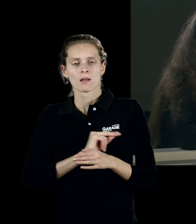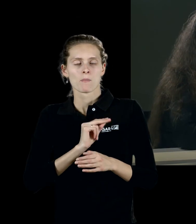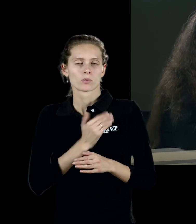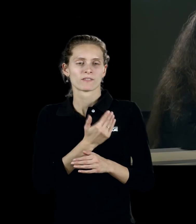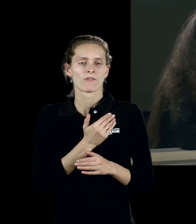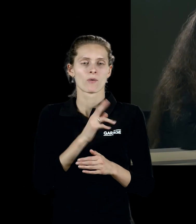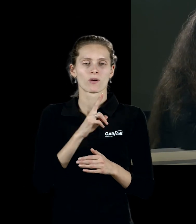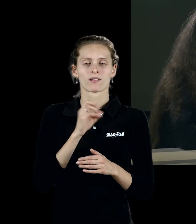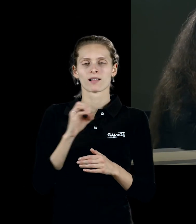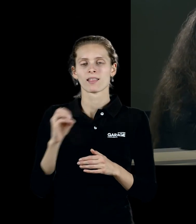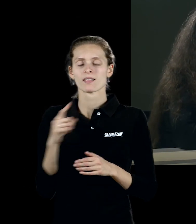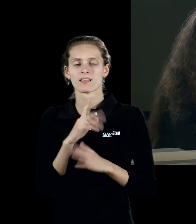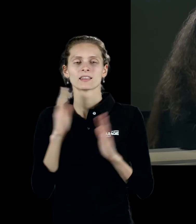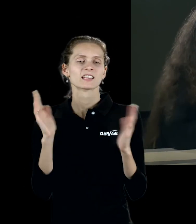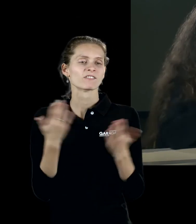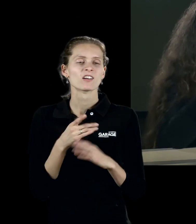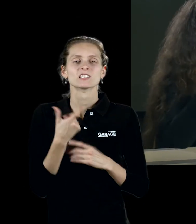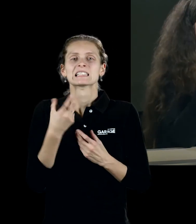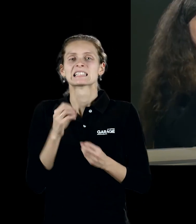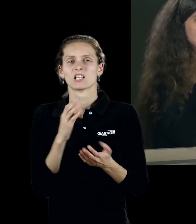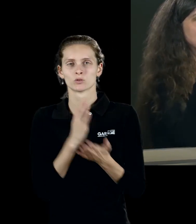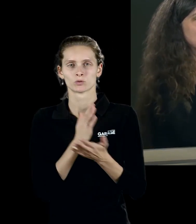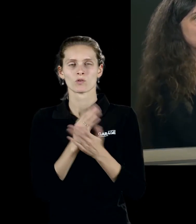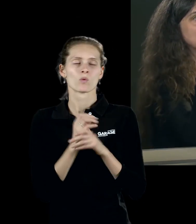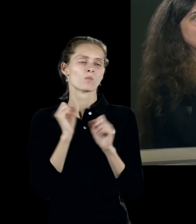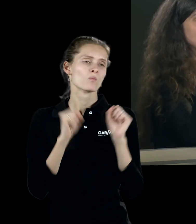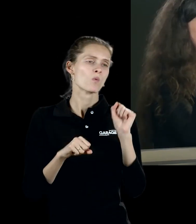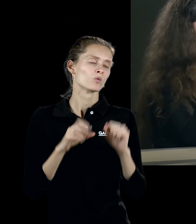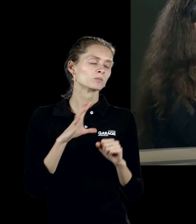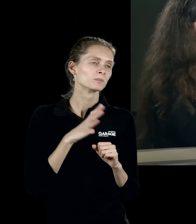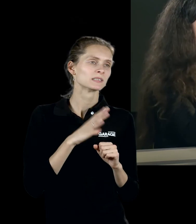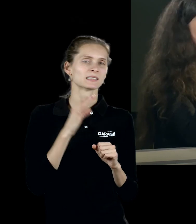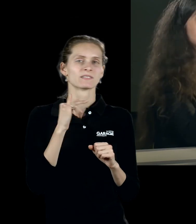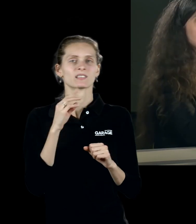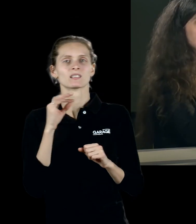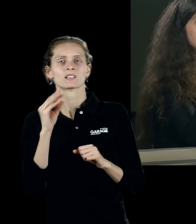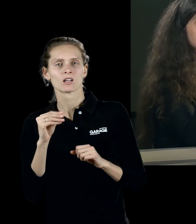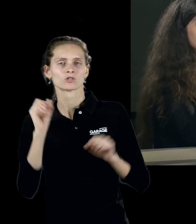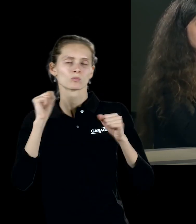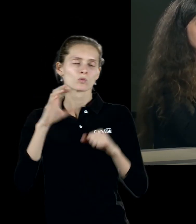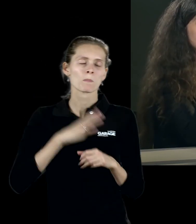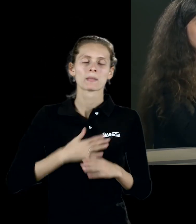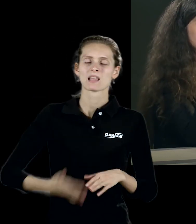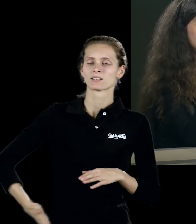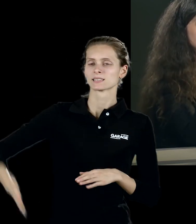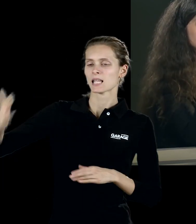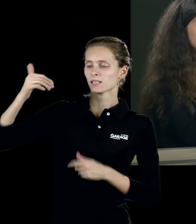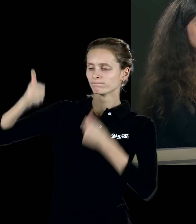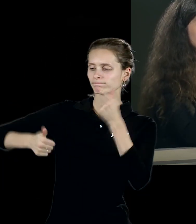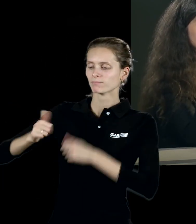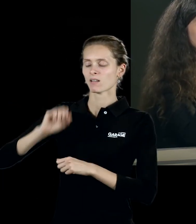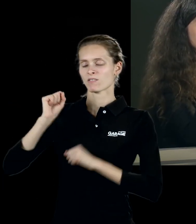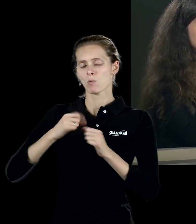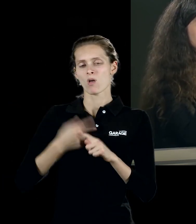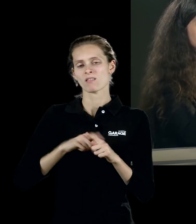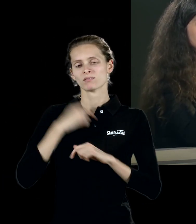неважно, на каком носителе они существуют. Это может быть витраж, это может быть настенная фреска, это может быть текстиль, это